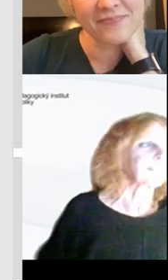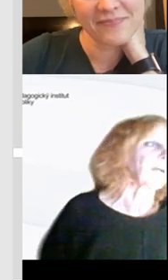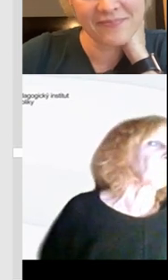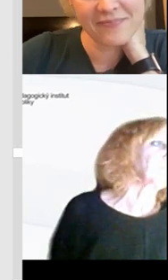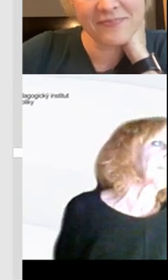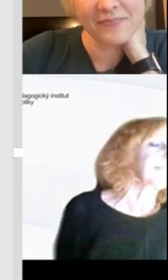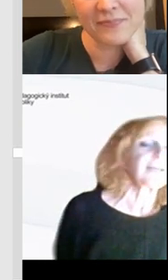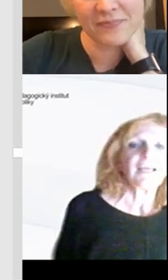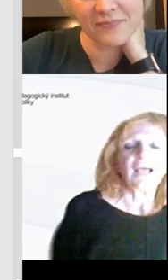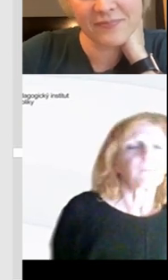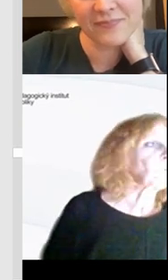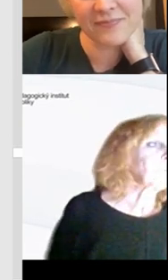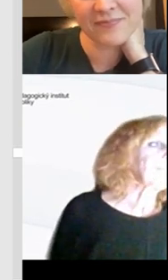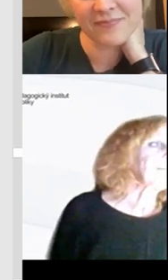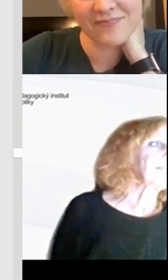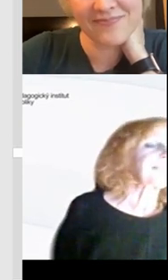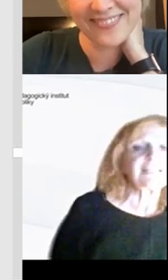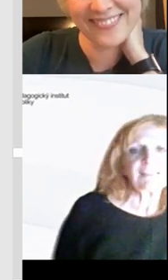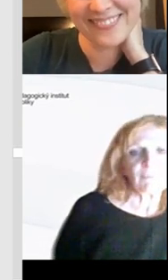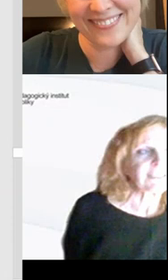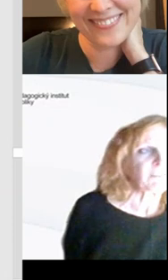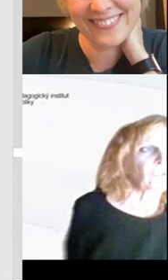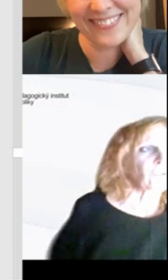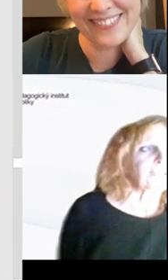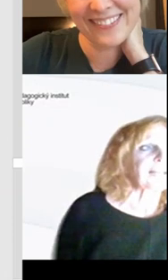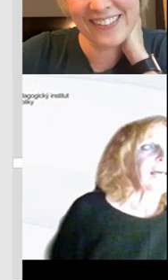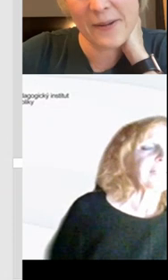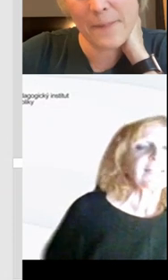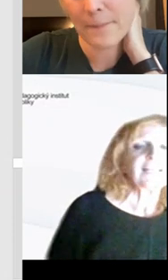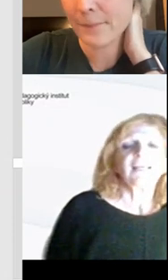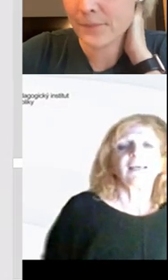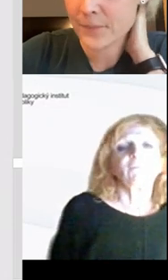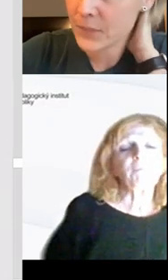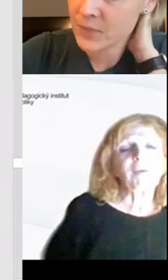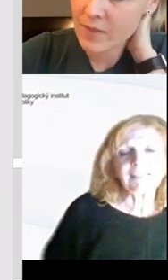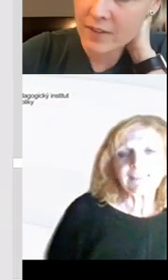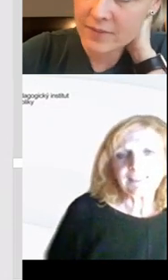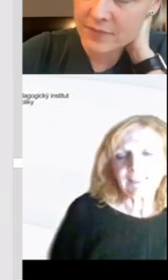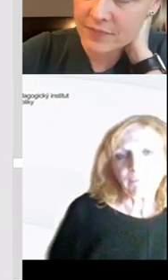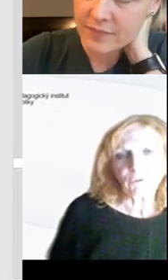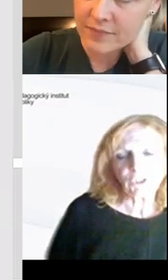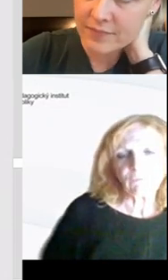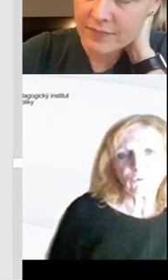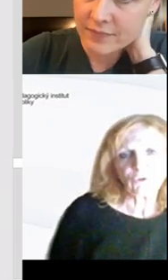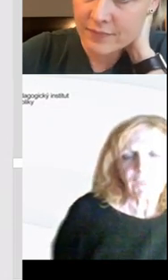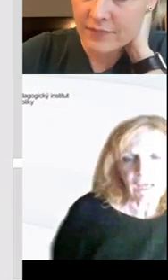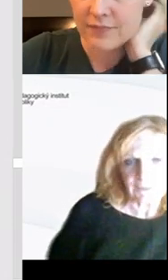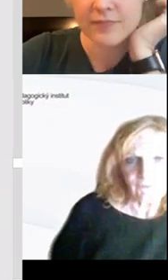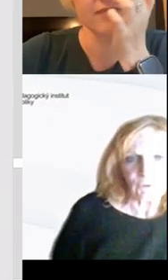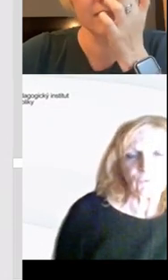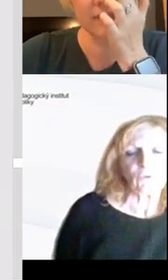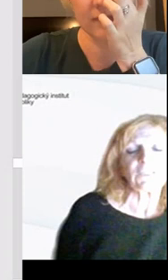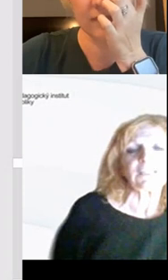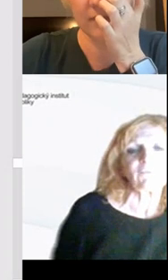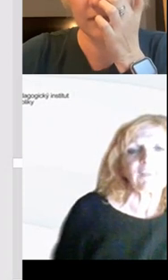si zapátrá v paměti a pojďme teď, nazdílíme si společně slide, vypátrejte si tam, prosím, tu svoji